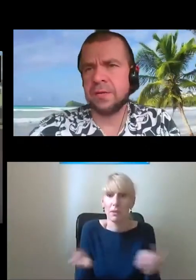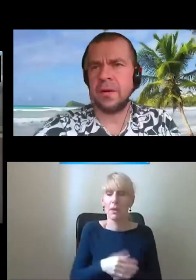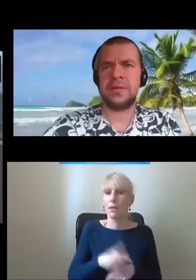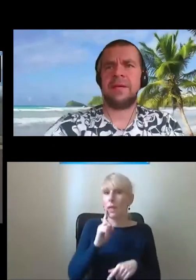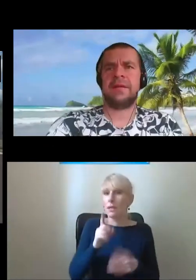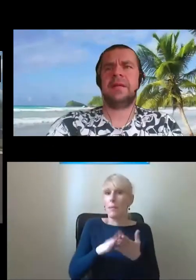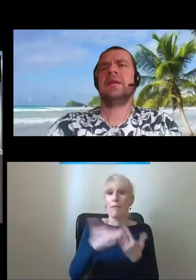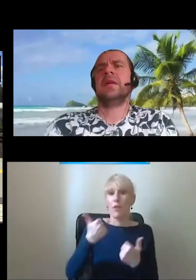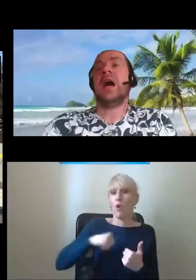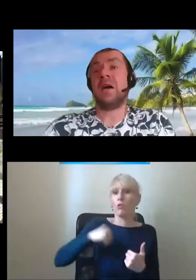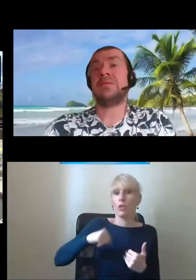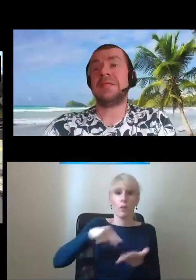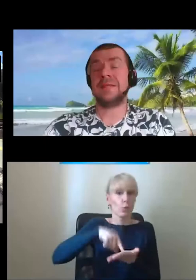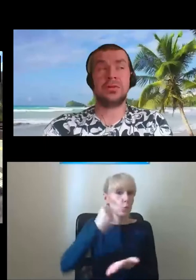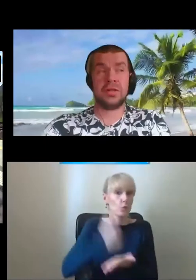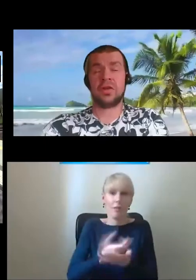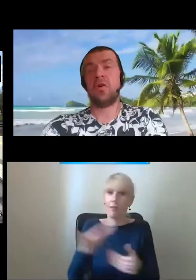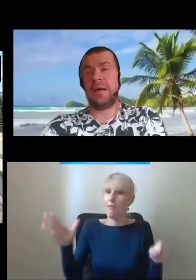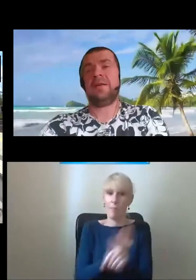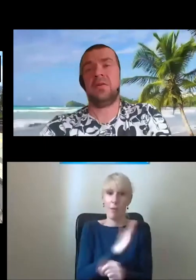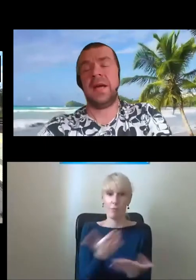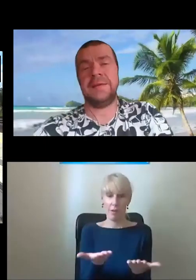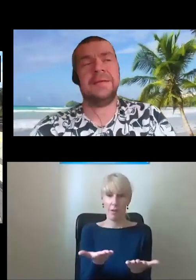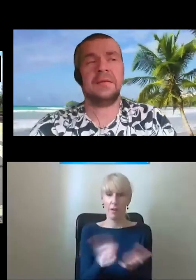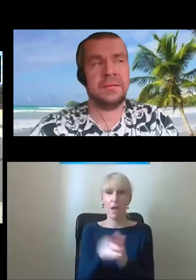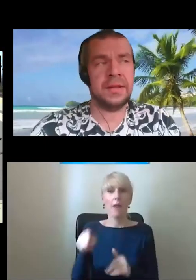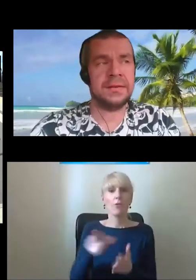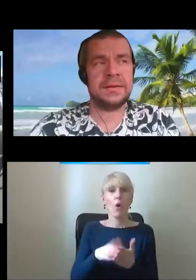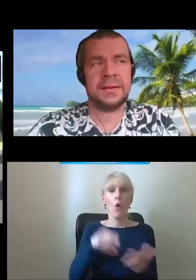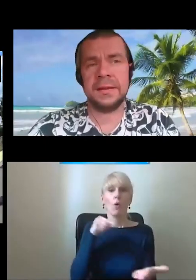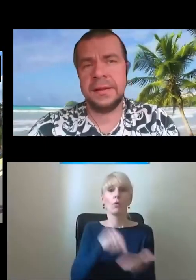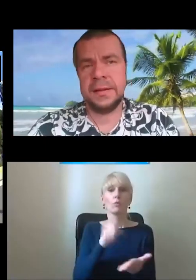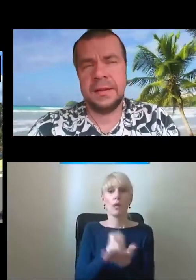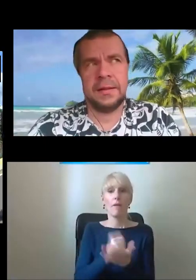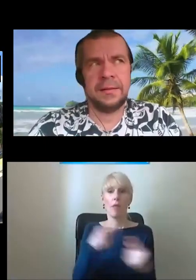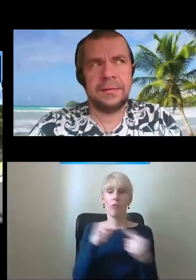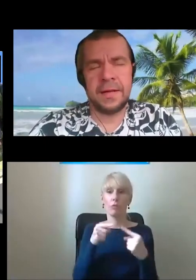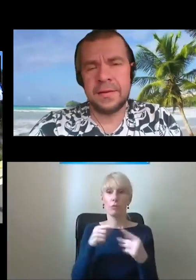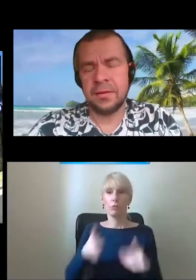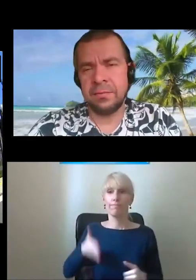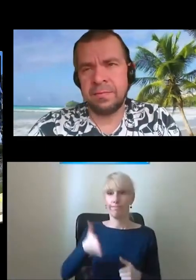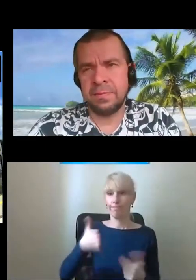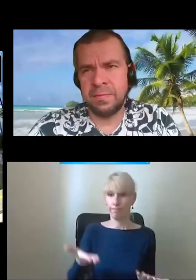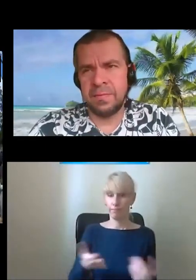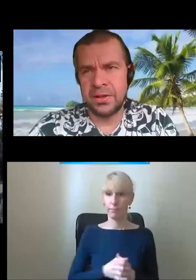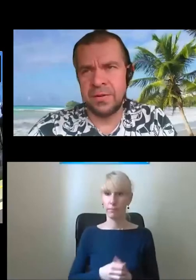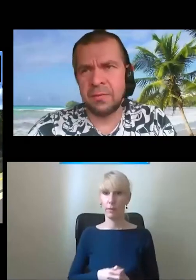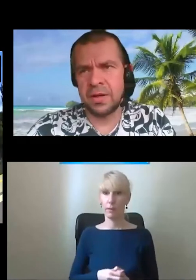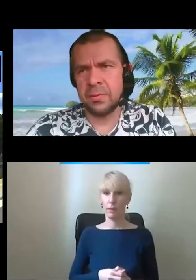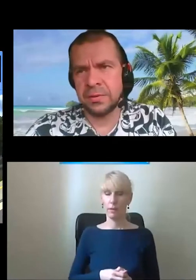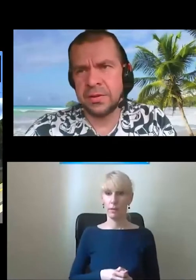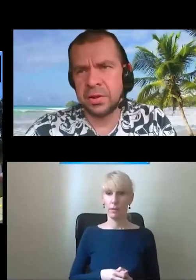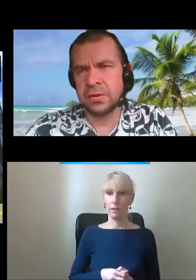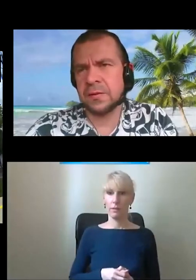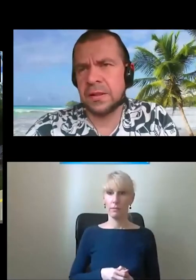oczekiwań ustawy, a ustawa dotyczy kolej, kolej. Ale prawie. Brakło nam w 2 minuty. Właściwie